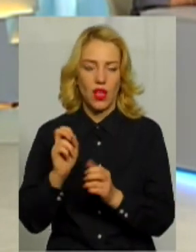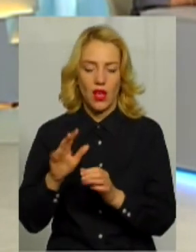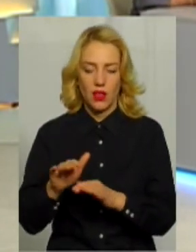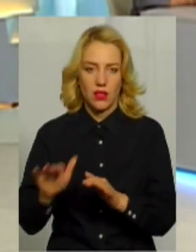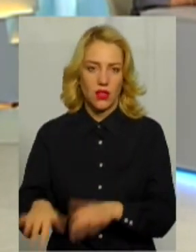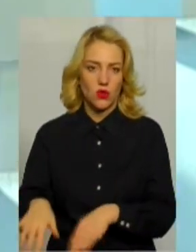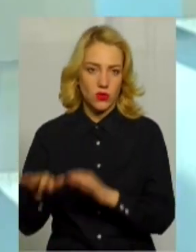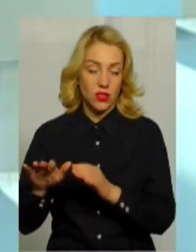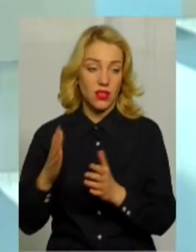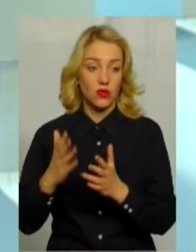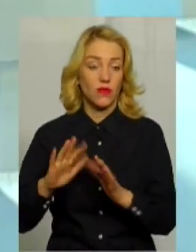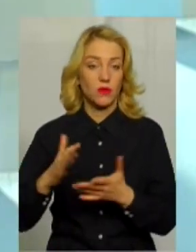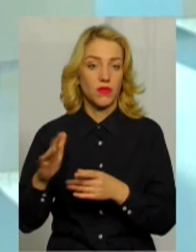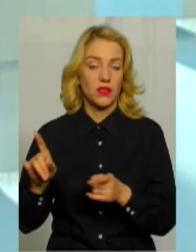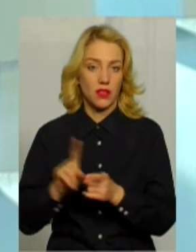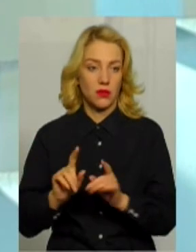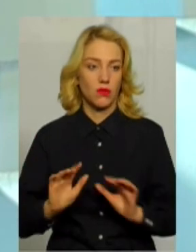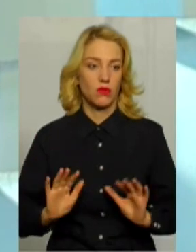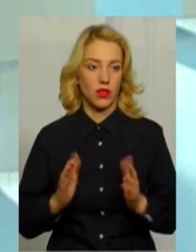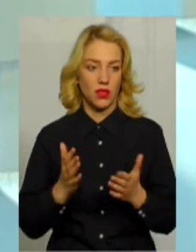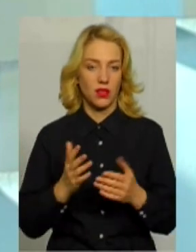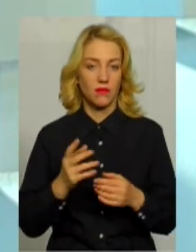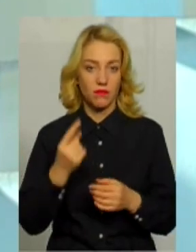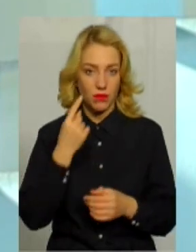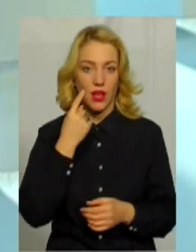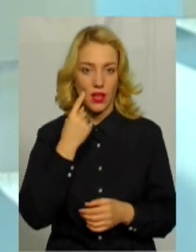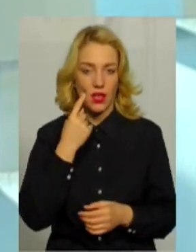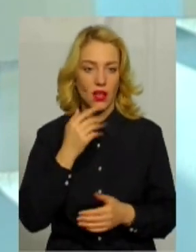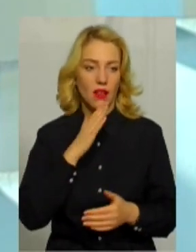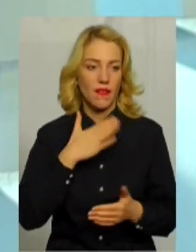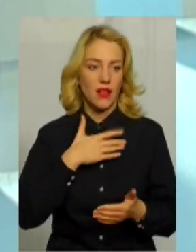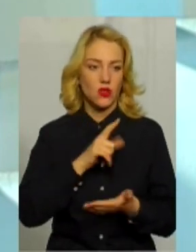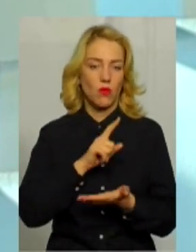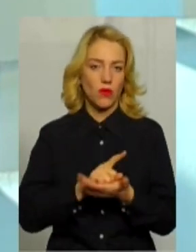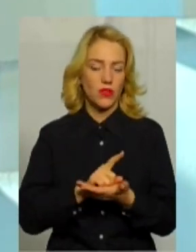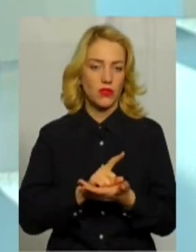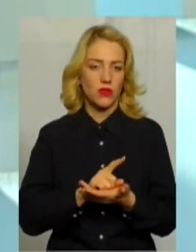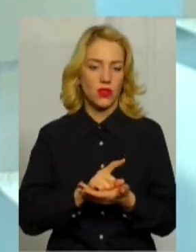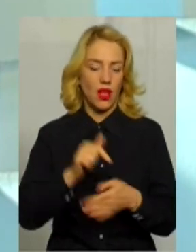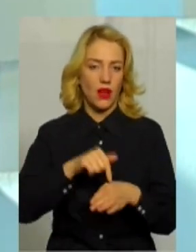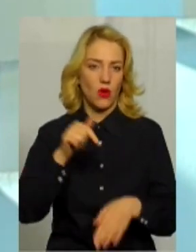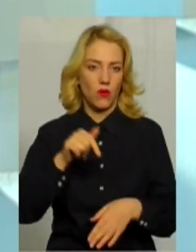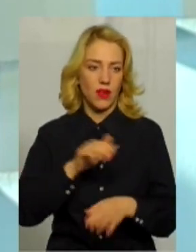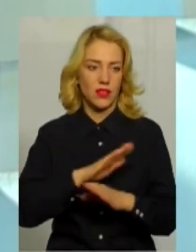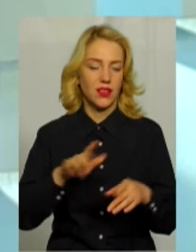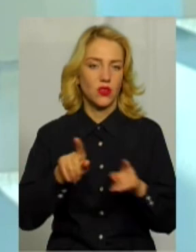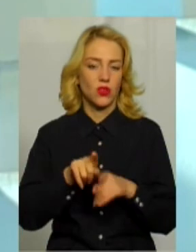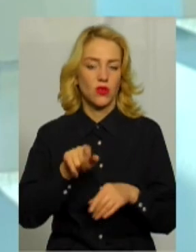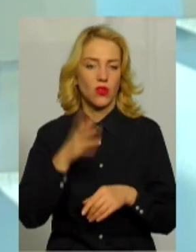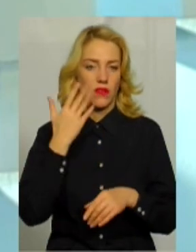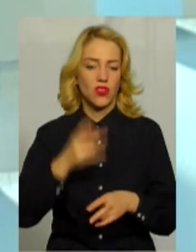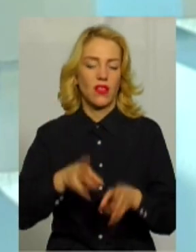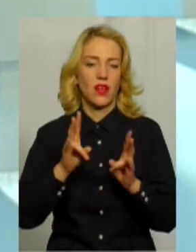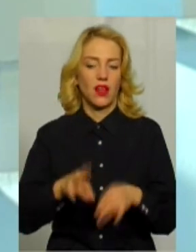відбуваються такі моменти, ну, прикрі, наш обов'язок реагувати. І не тоді, коли вже сталася